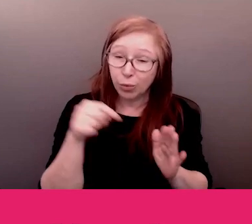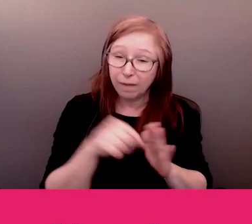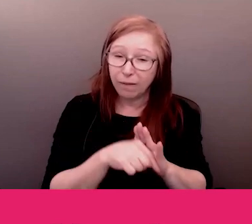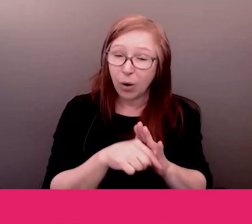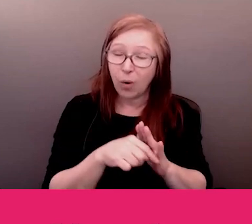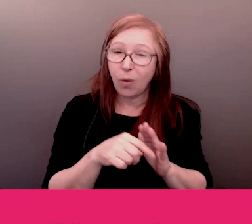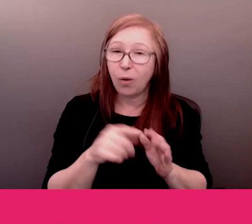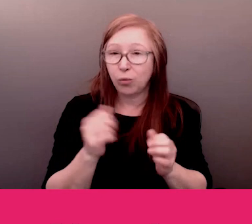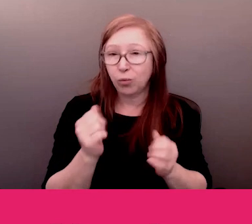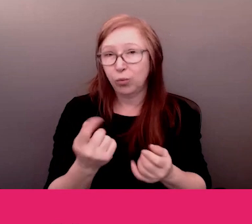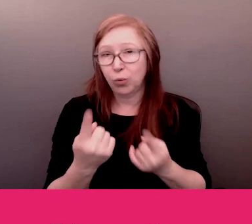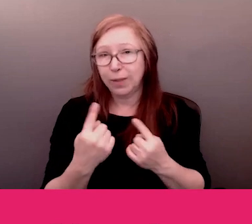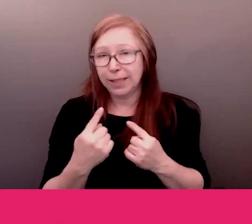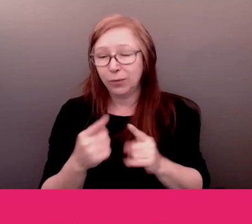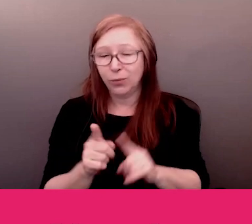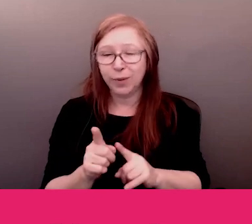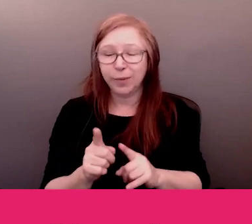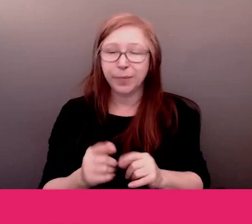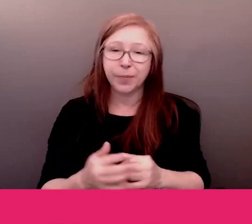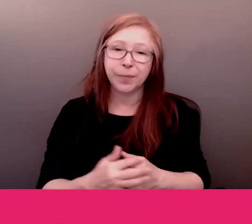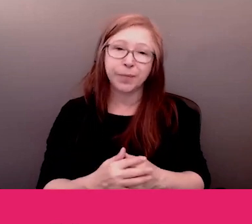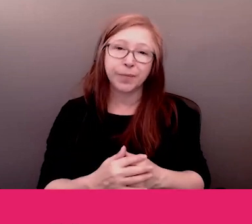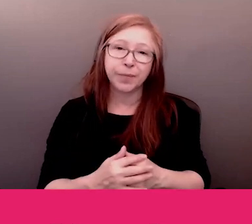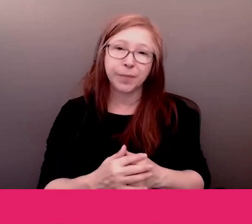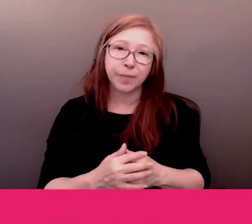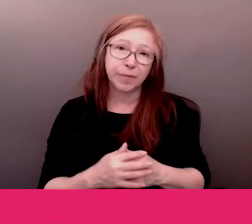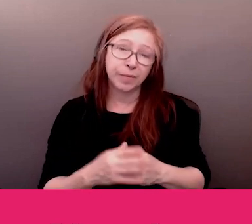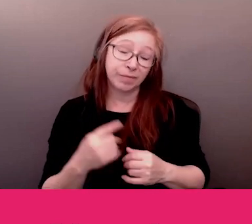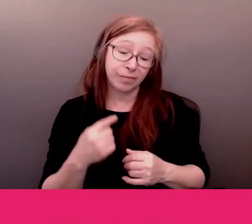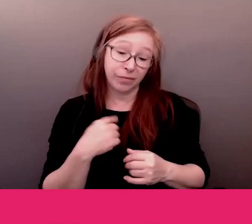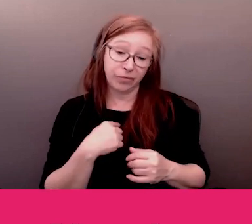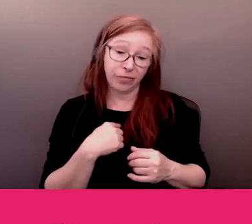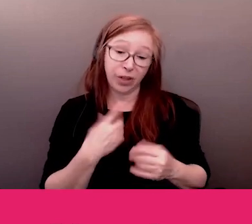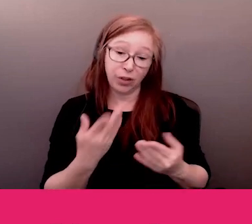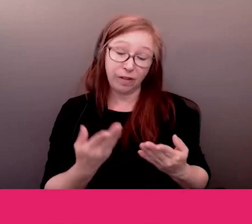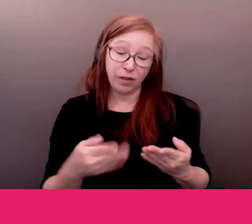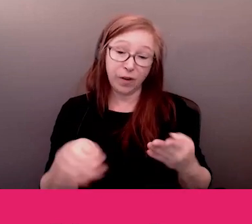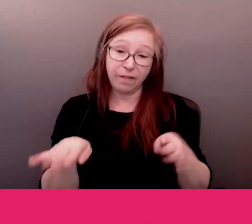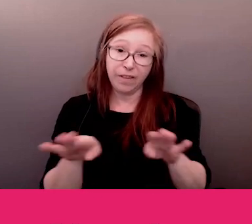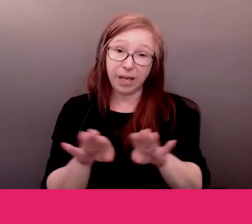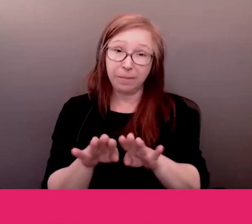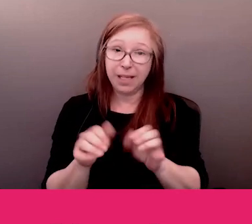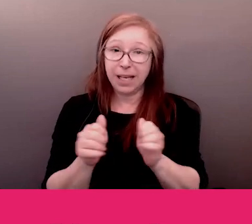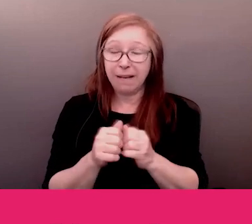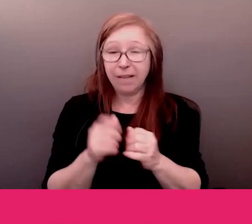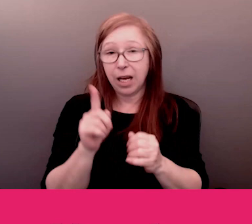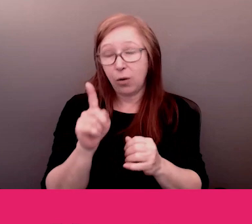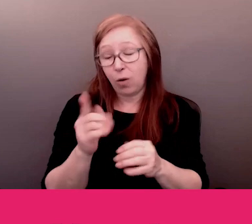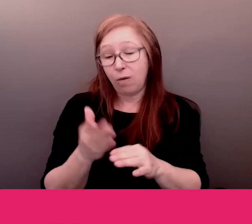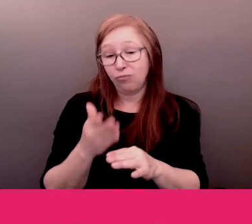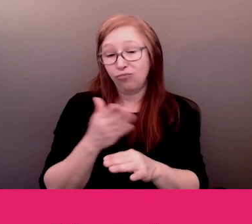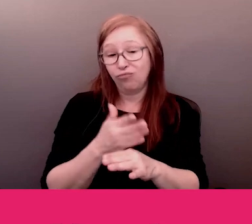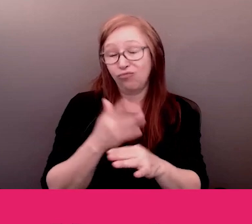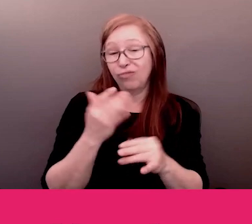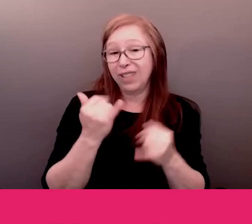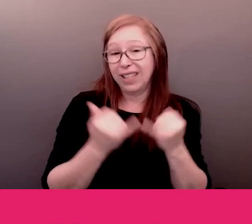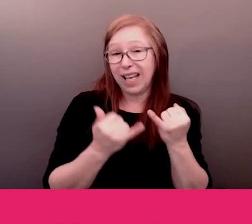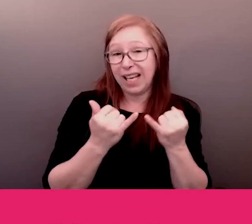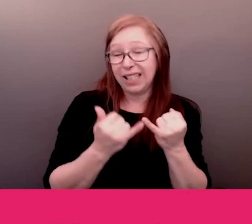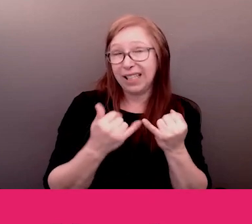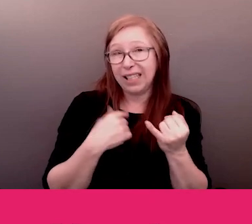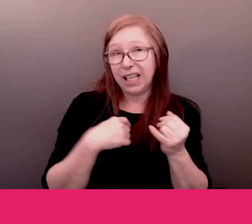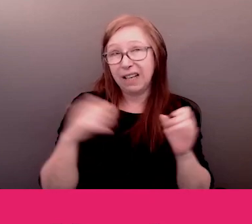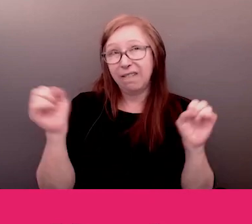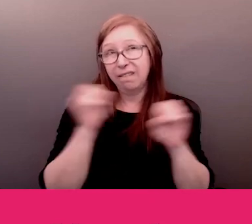clôture et tout en remerciant une nouvelle fois à tout le monde qui a donné de leur temps aujourd'hui pour assister à mes co